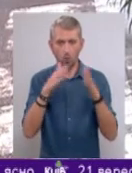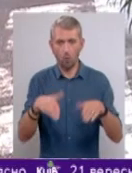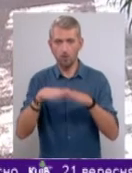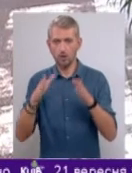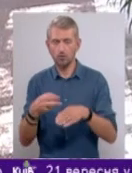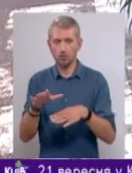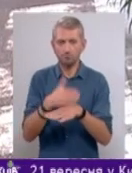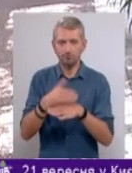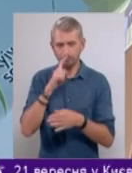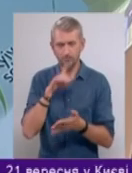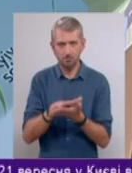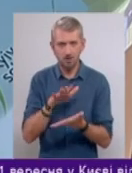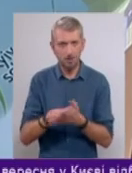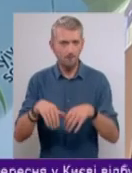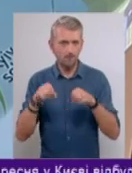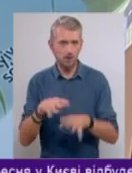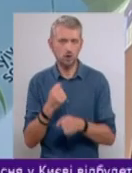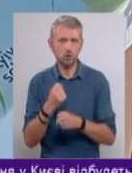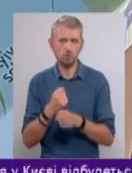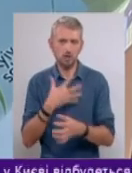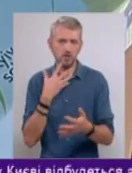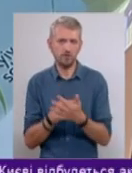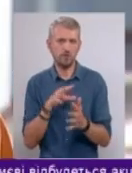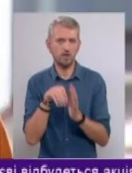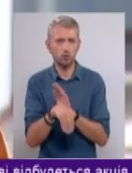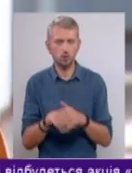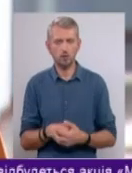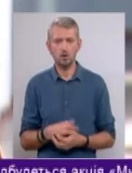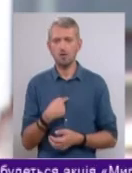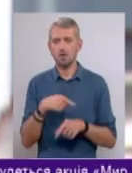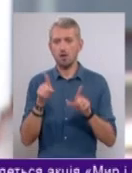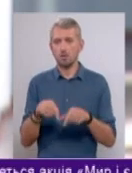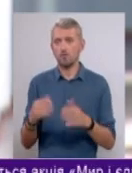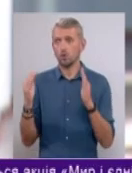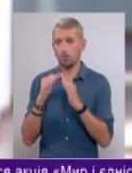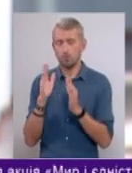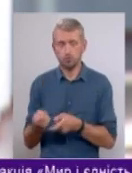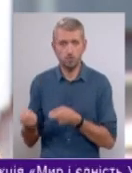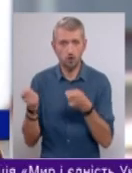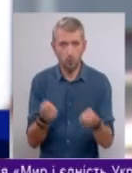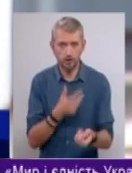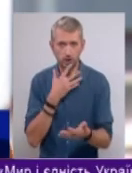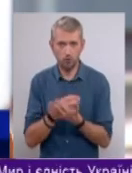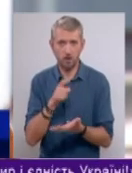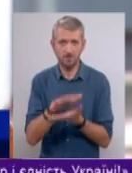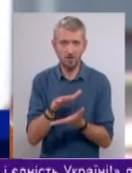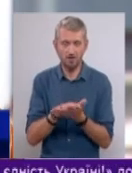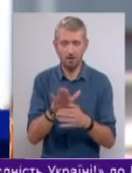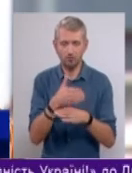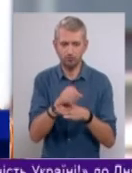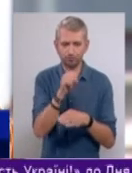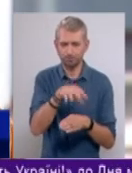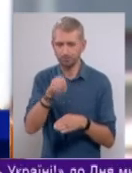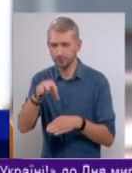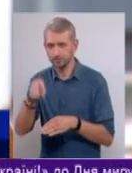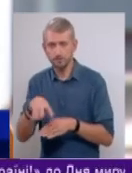для роздільного збору сміття, вирішила зробити і свій внесок. Я навіть буду з дому приносити своє сміття і сортувати, тому що